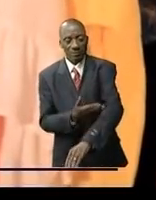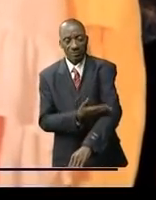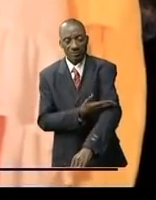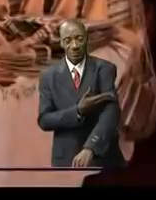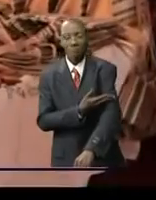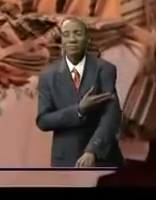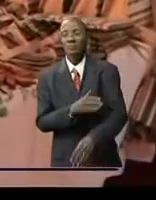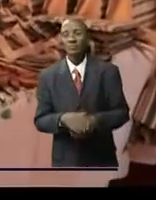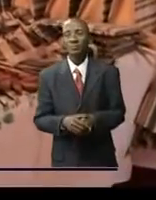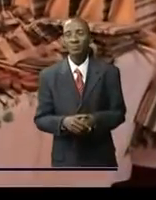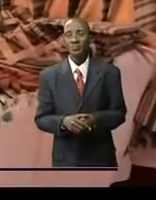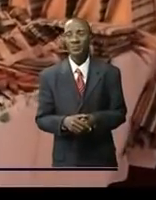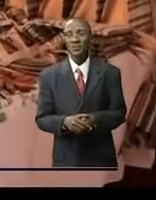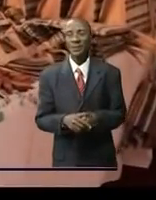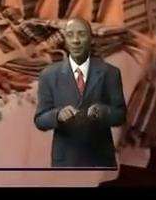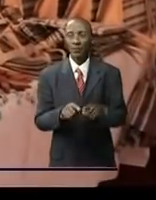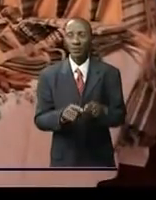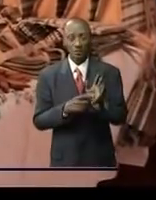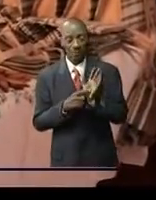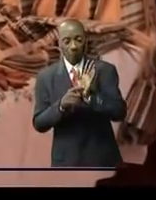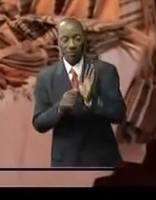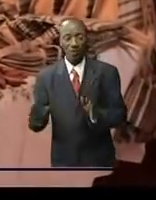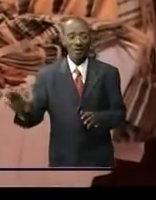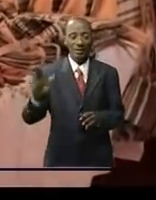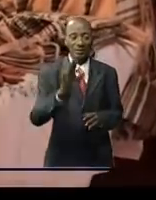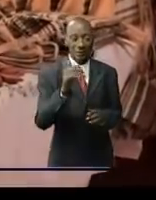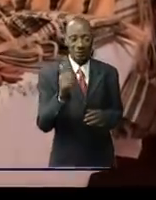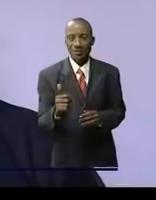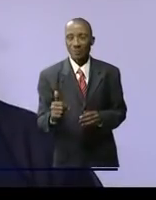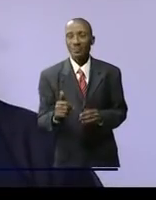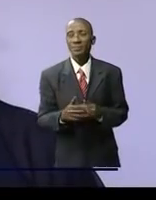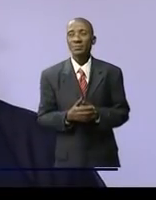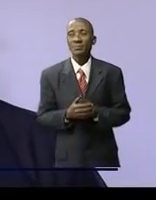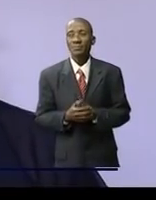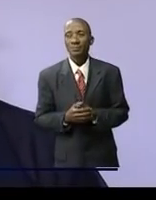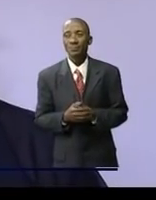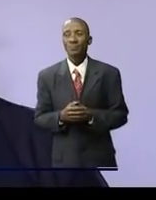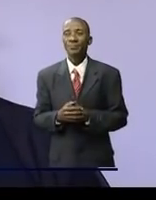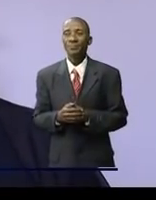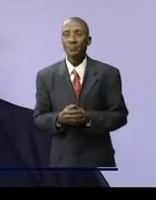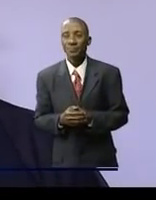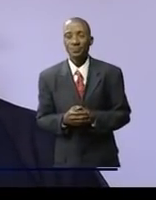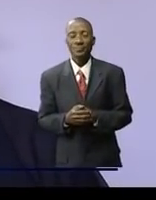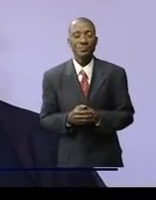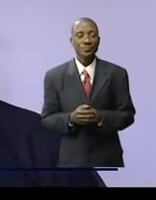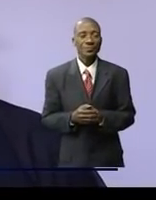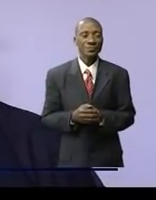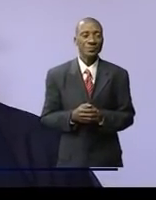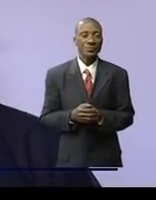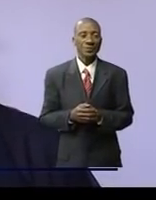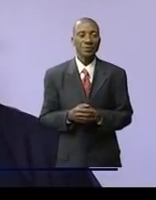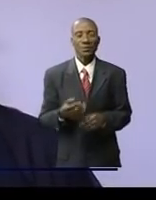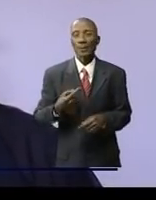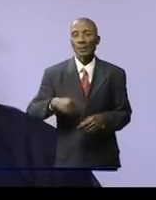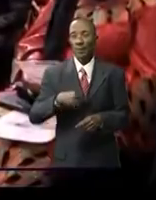d'exposer leurs oeuvres précise une participante il faut se donner les chances de réussir et pour moi ça se passe aussi dans l